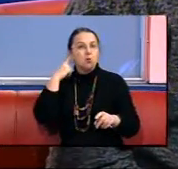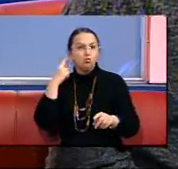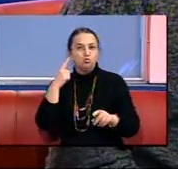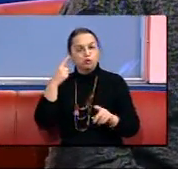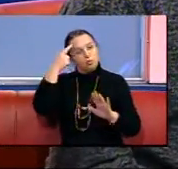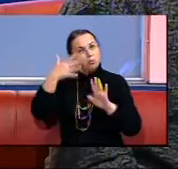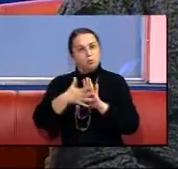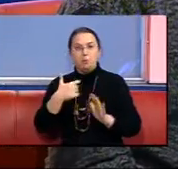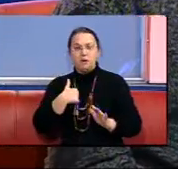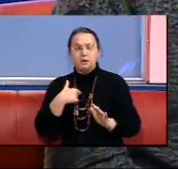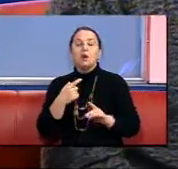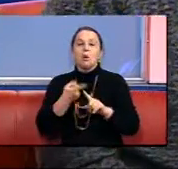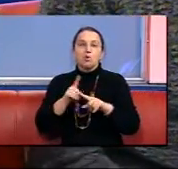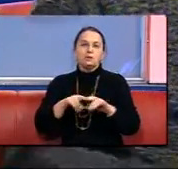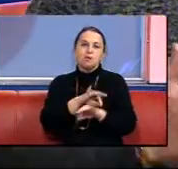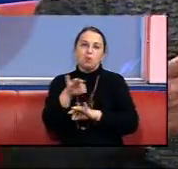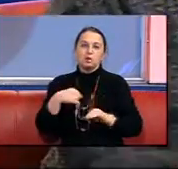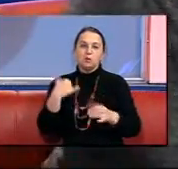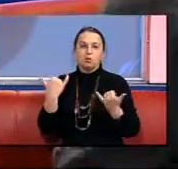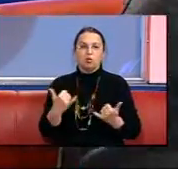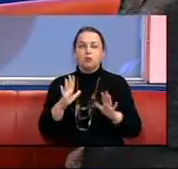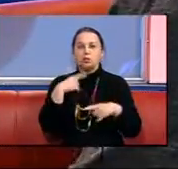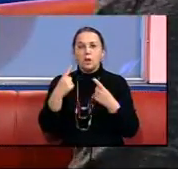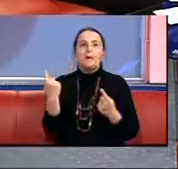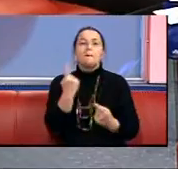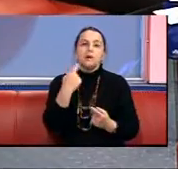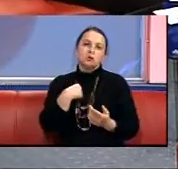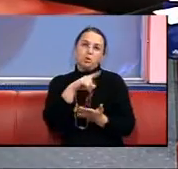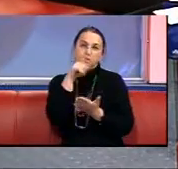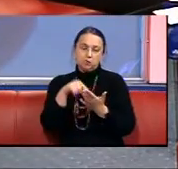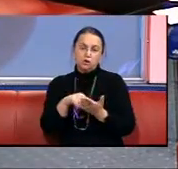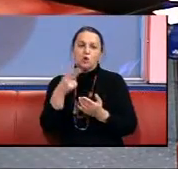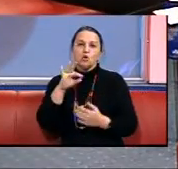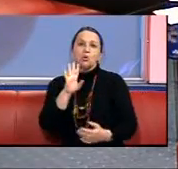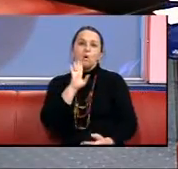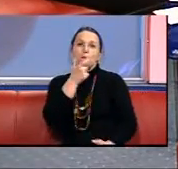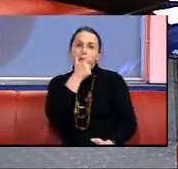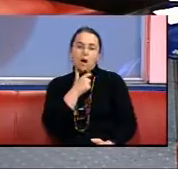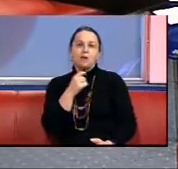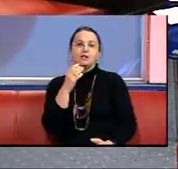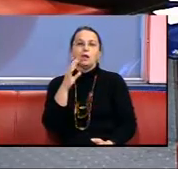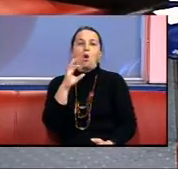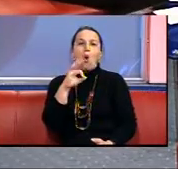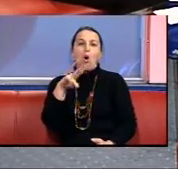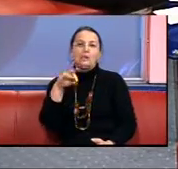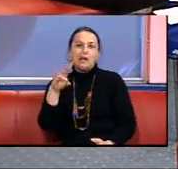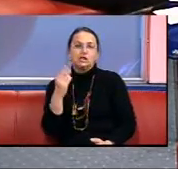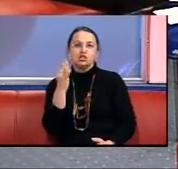сьогодні про цей проєкт ми будемо говорити, і перше моє запитання до пані Олени Шингарьової, віце-президента